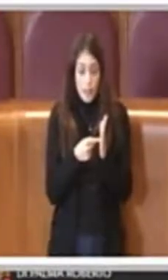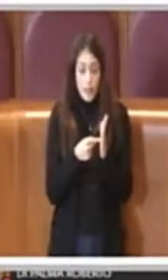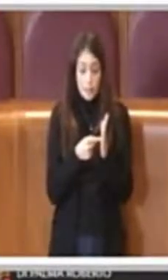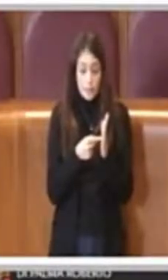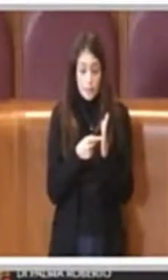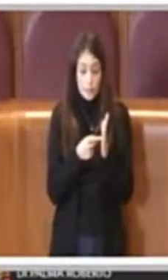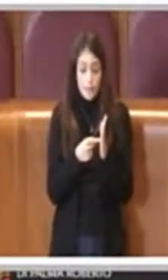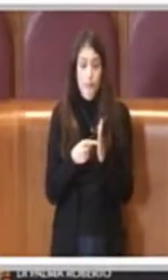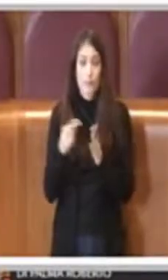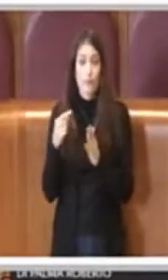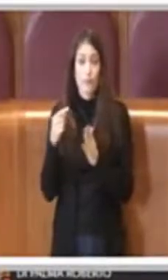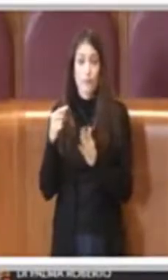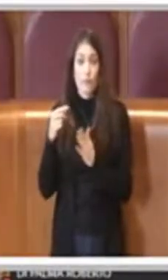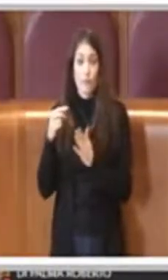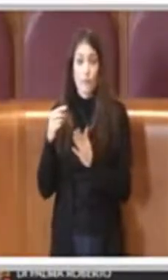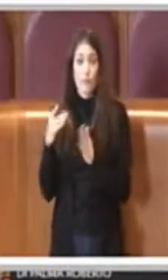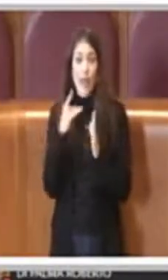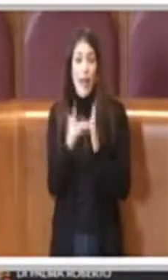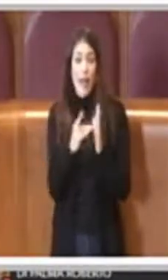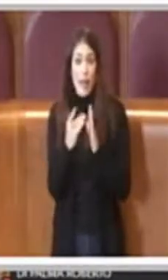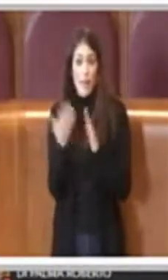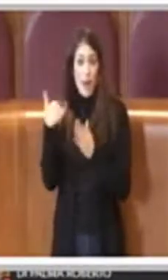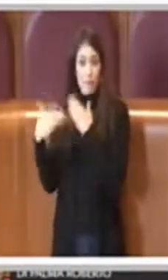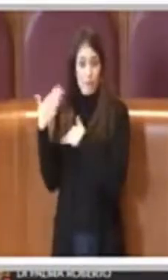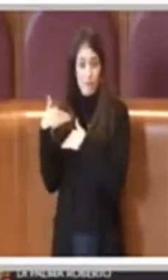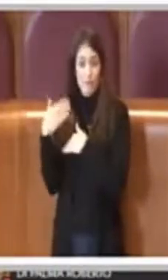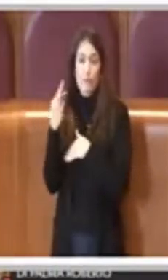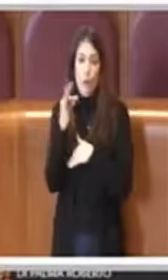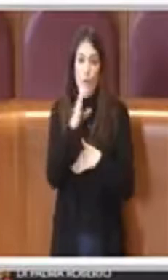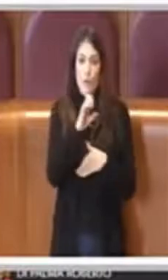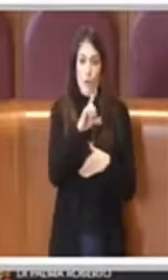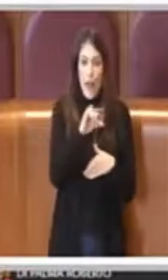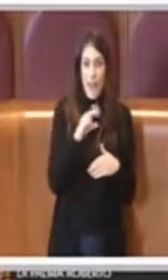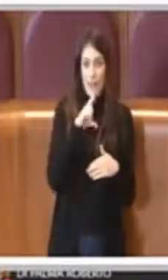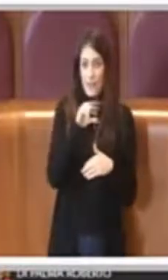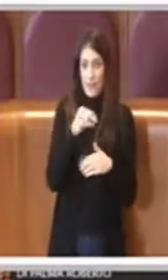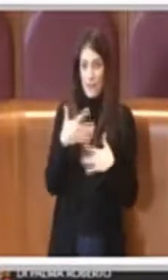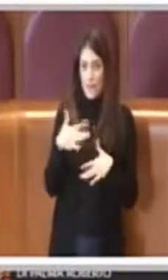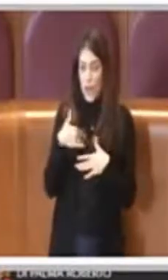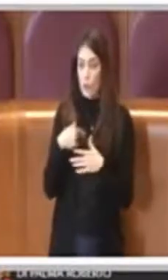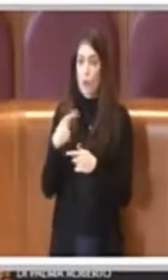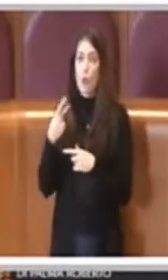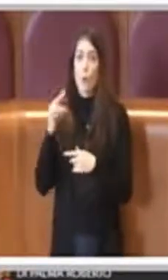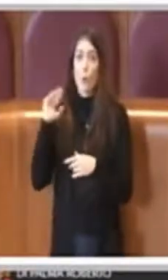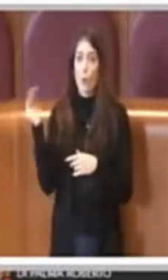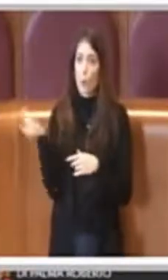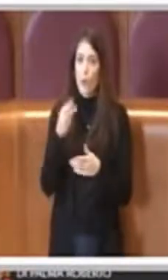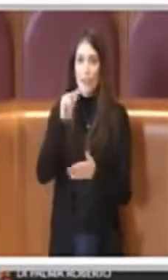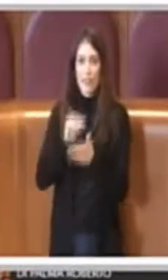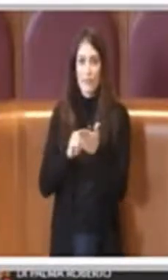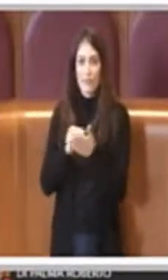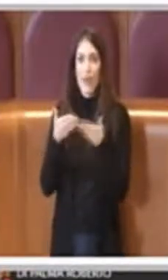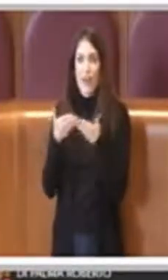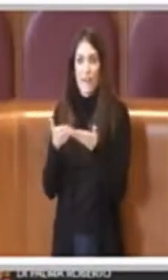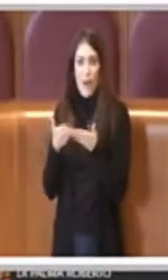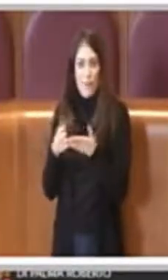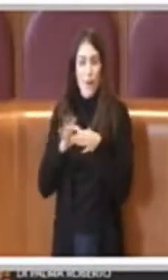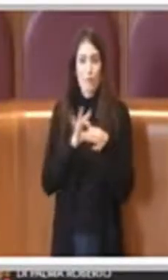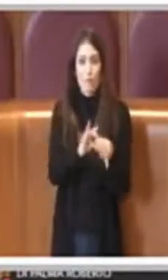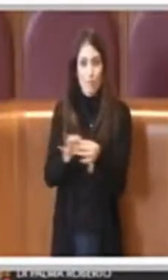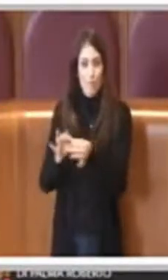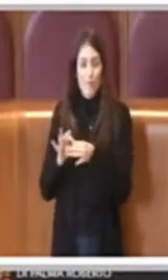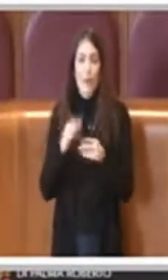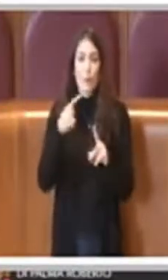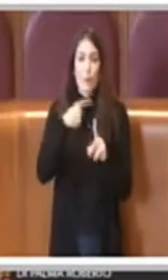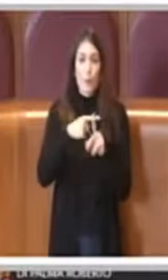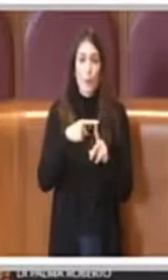delibera 107 che la collega Celli ha menzionato, su cui c'è stato voto all'unanimità di tutta l'aula e che è stata approvata